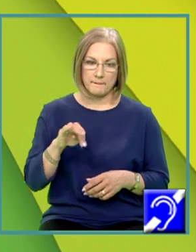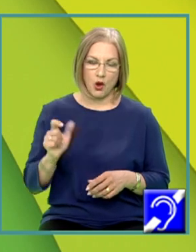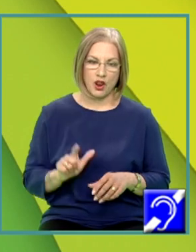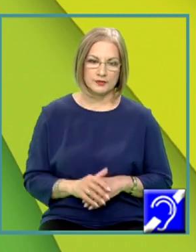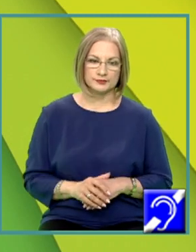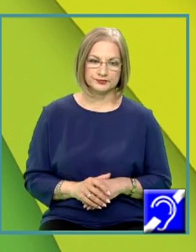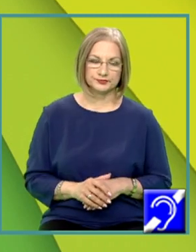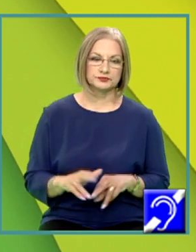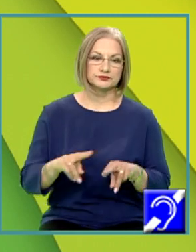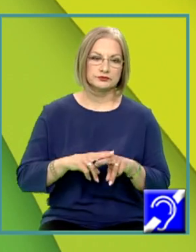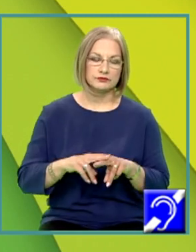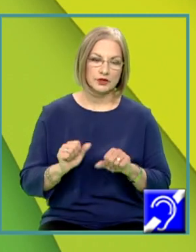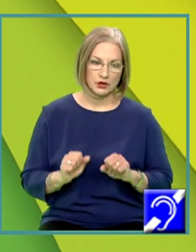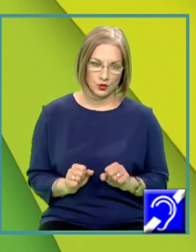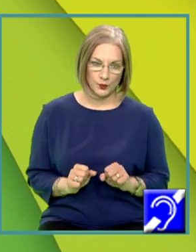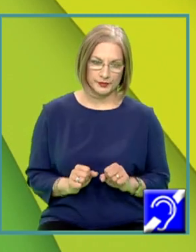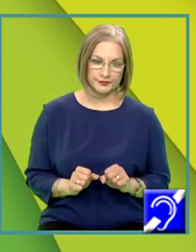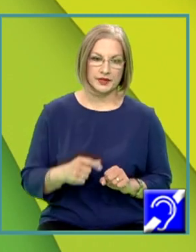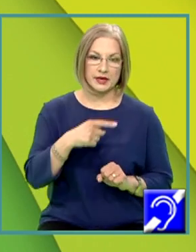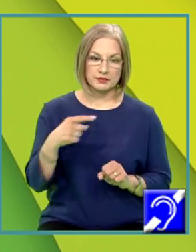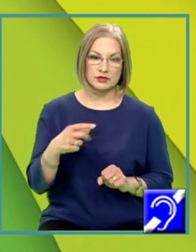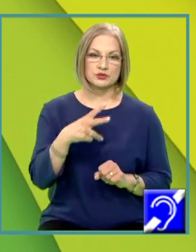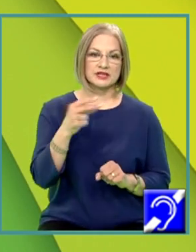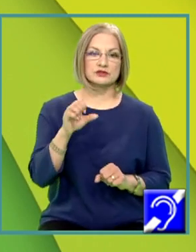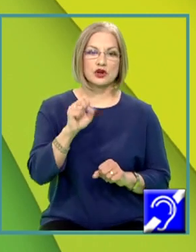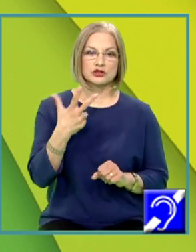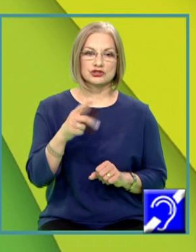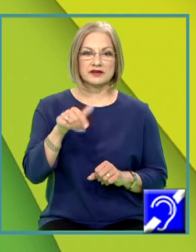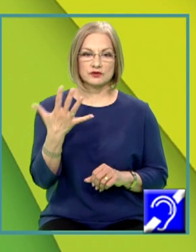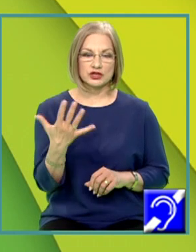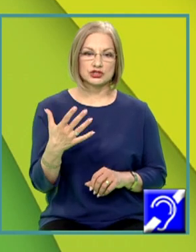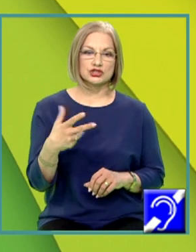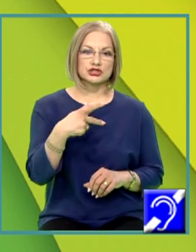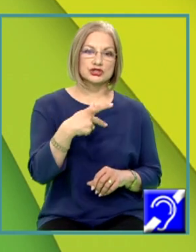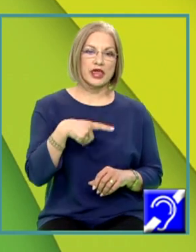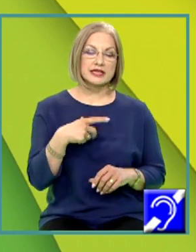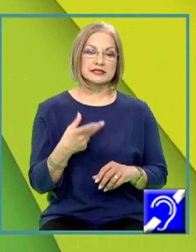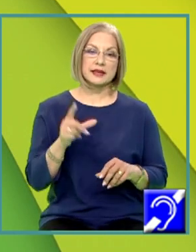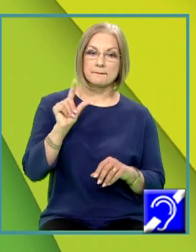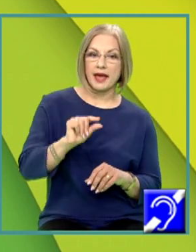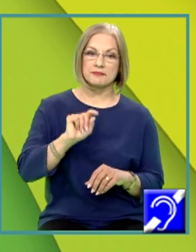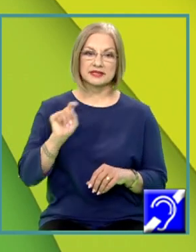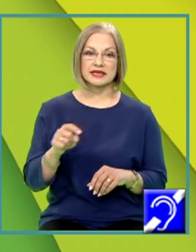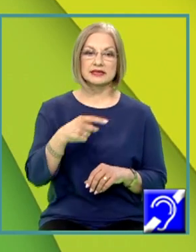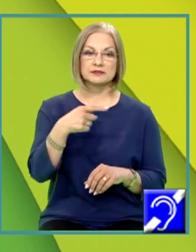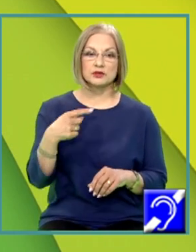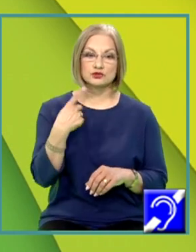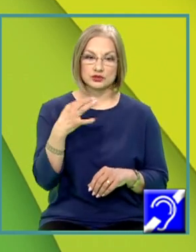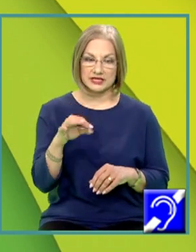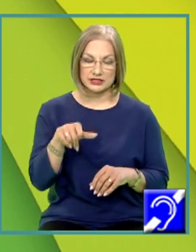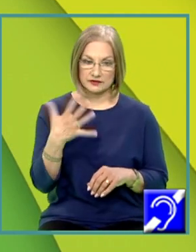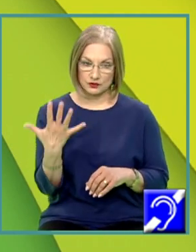Cum minus 393,5 kJ este o valoare mai mică decât minus 110